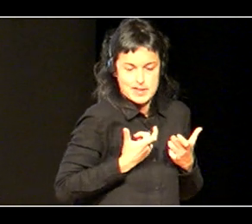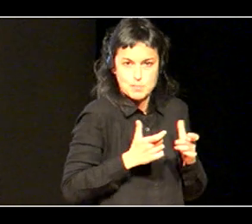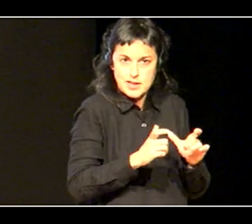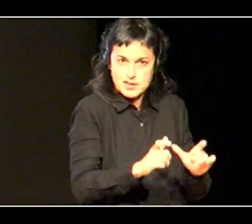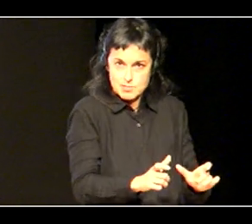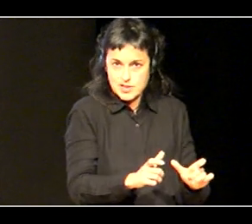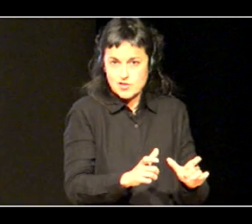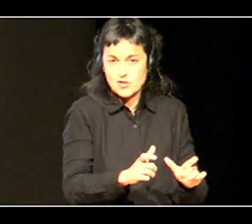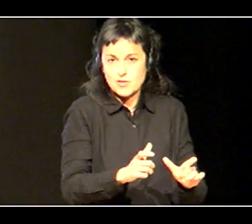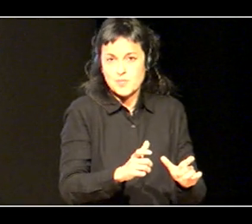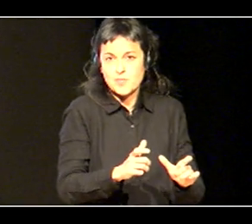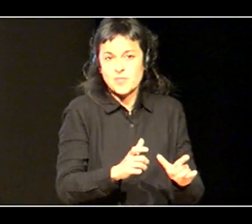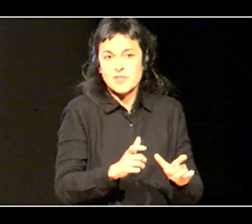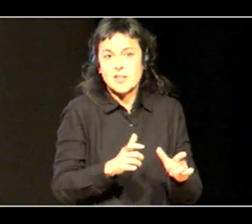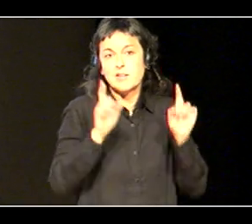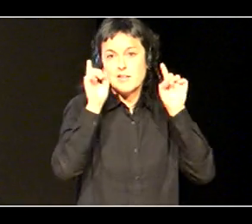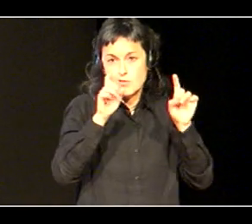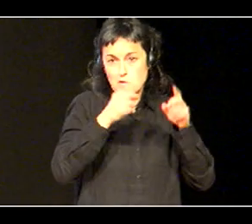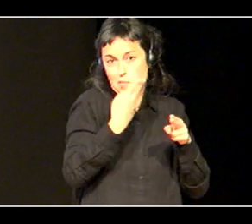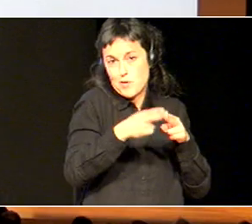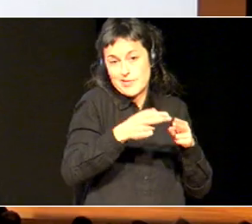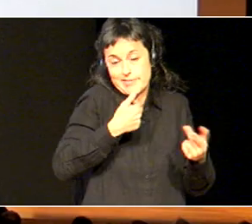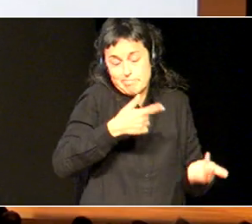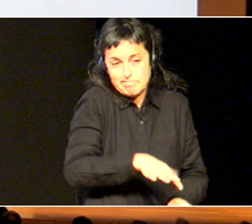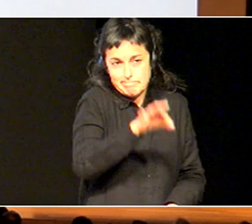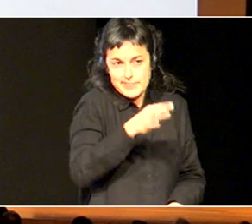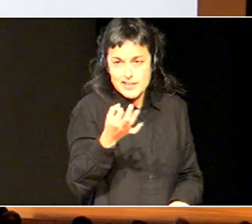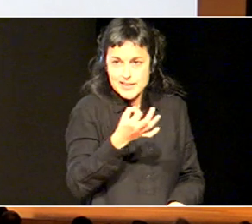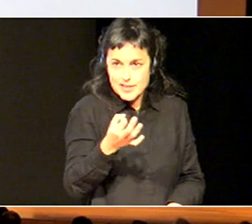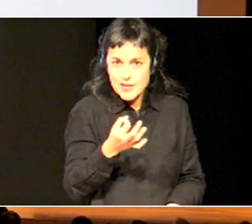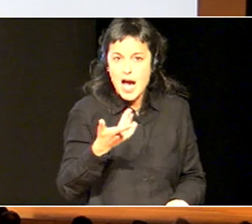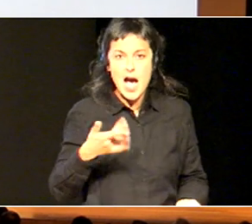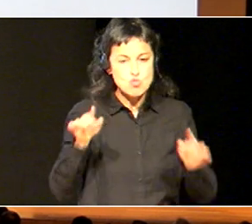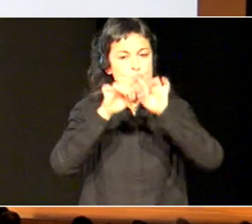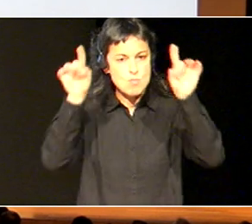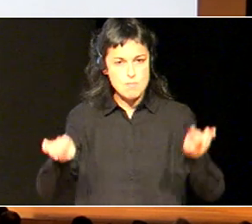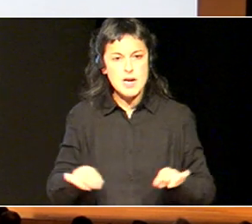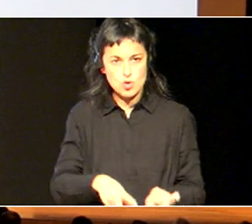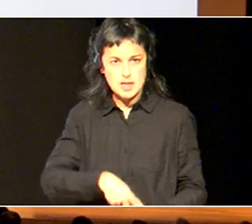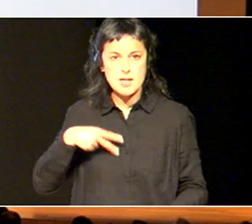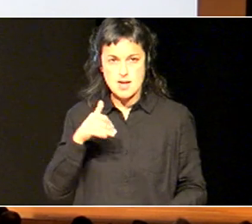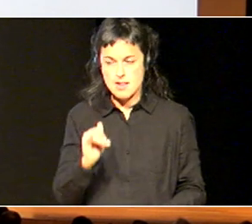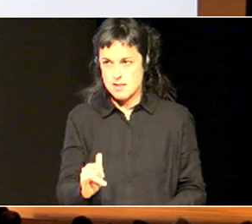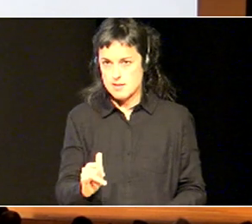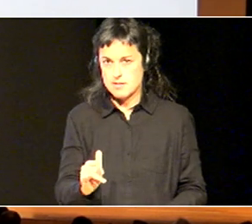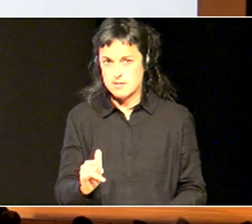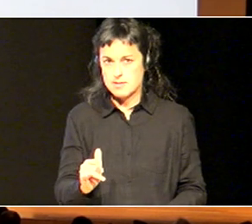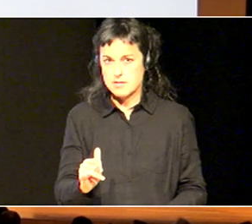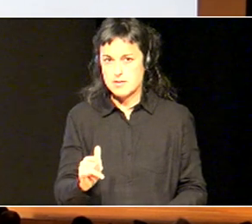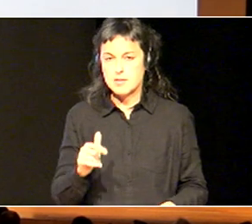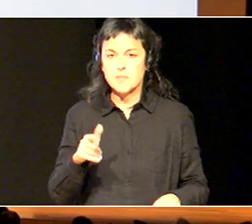politika erabakiak hartzea, ba noski badaukagu, ba marku orokorra, eta hor badaukagu, eskuntza eredu